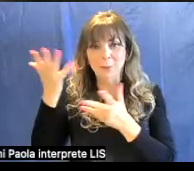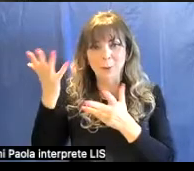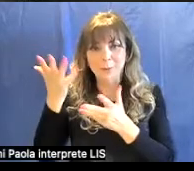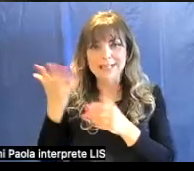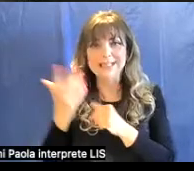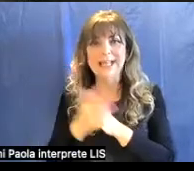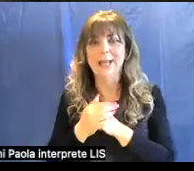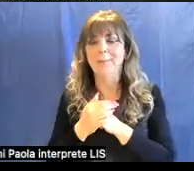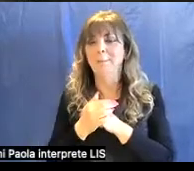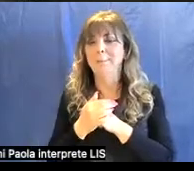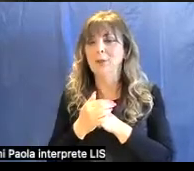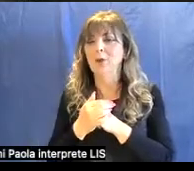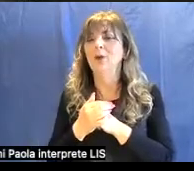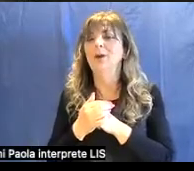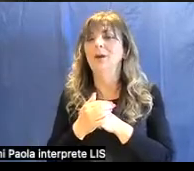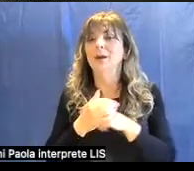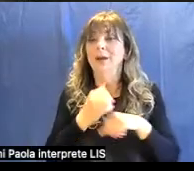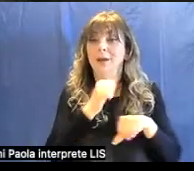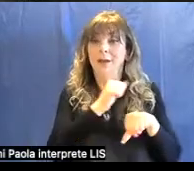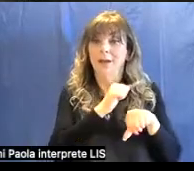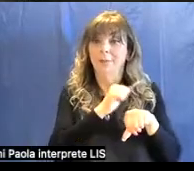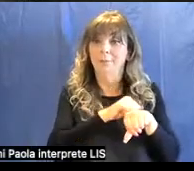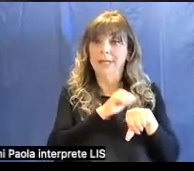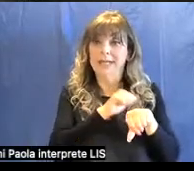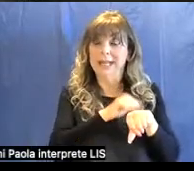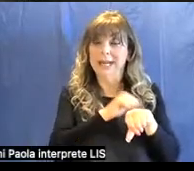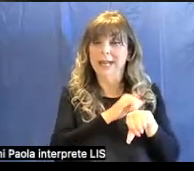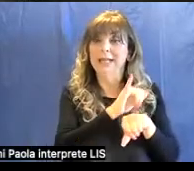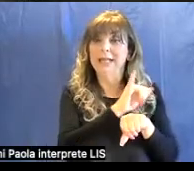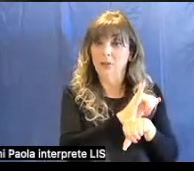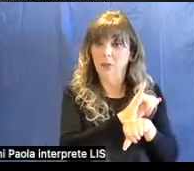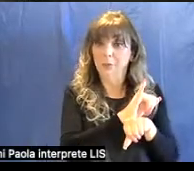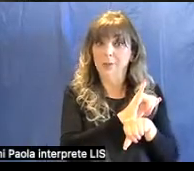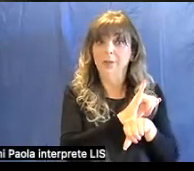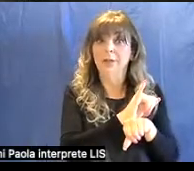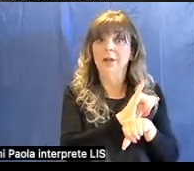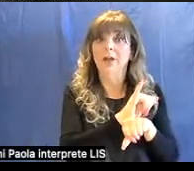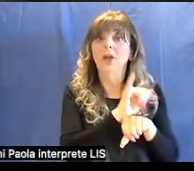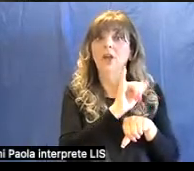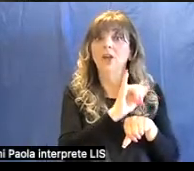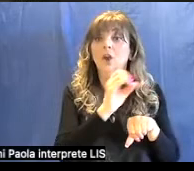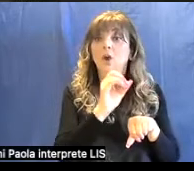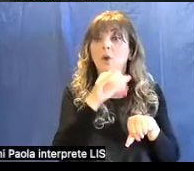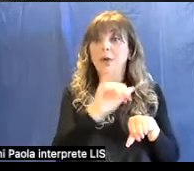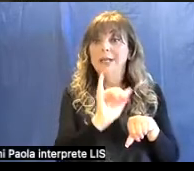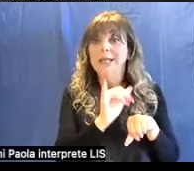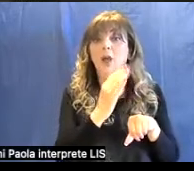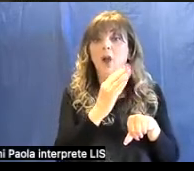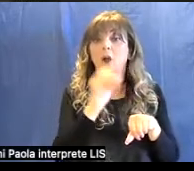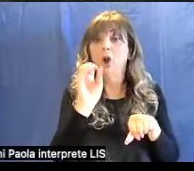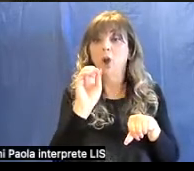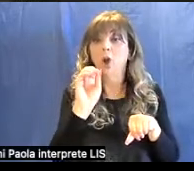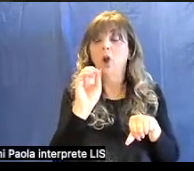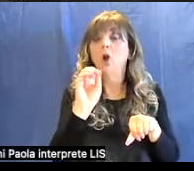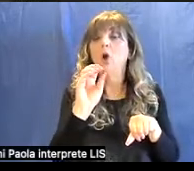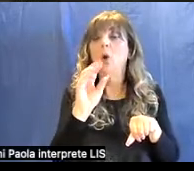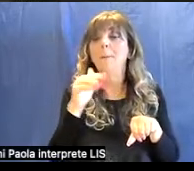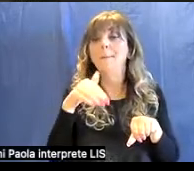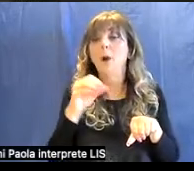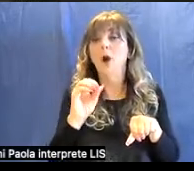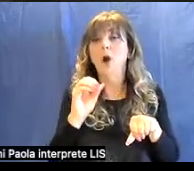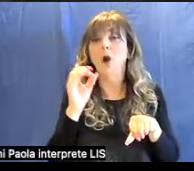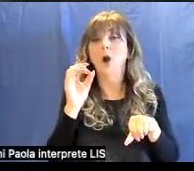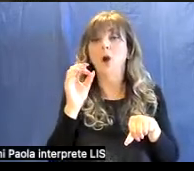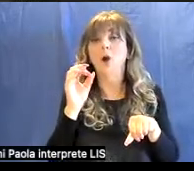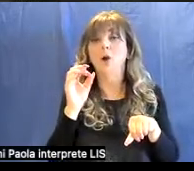dei minerali diocromatici, gli ioni detti cromofori sono costituenti principali del